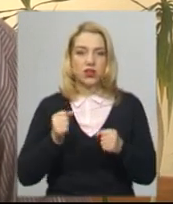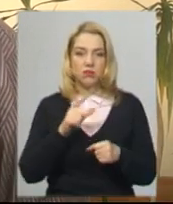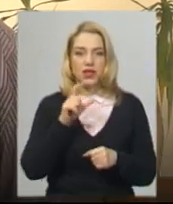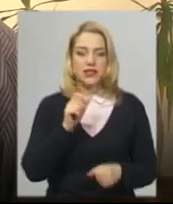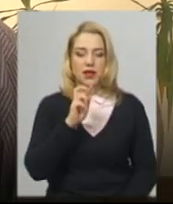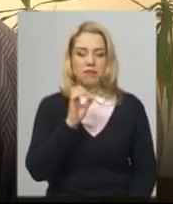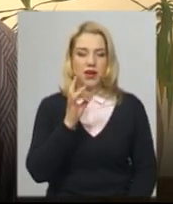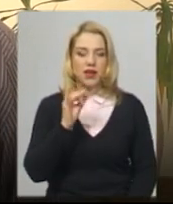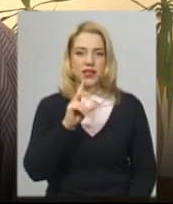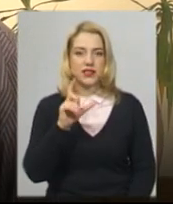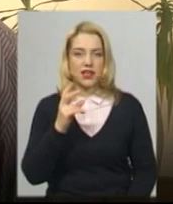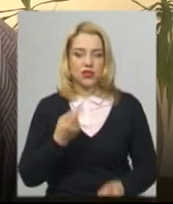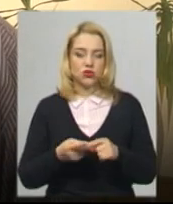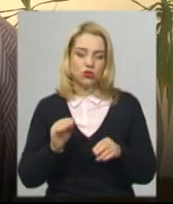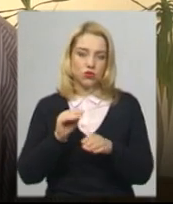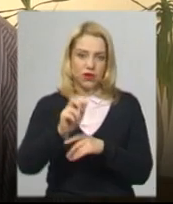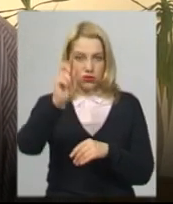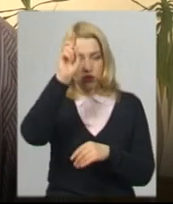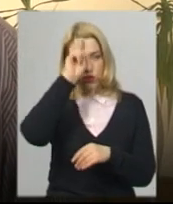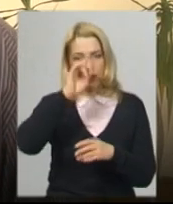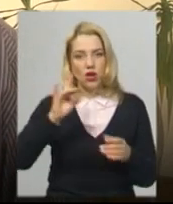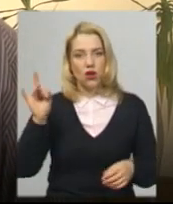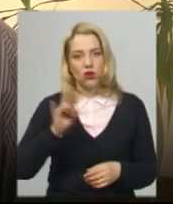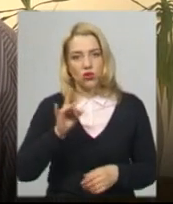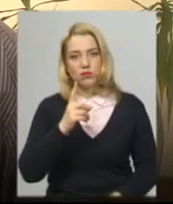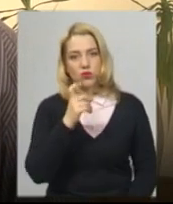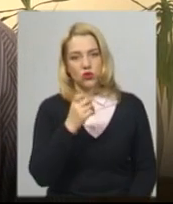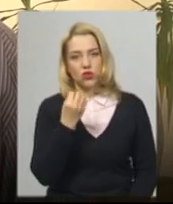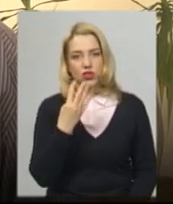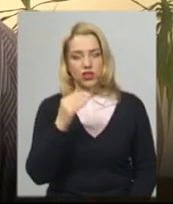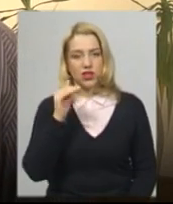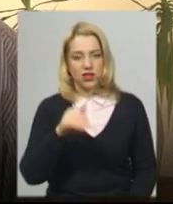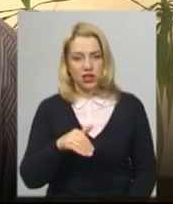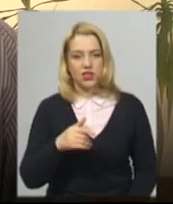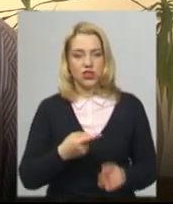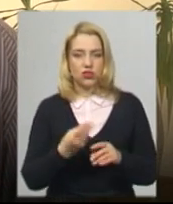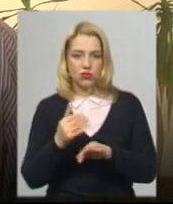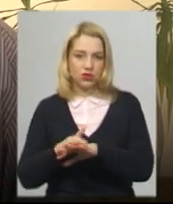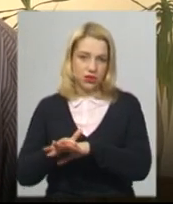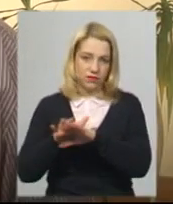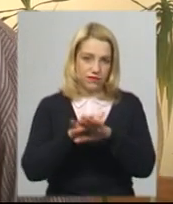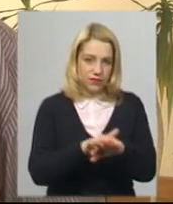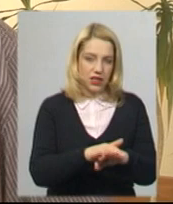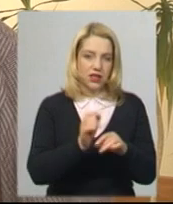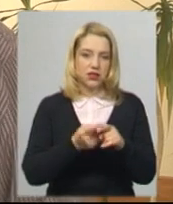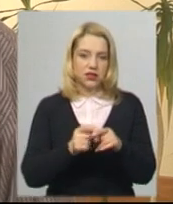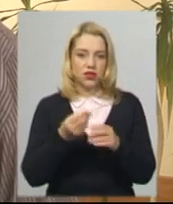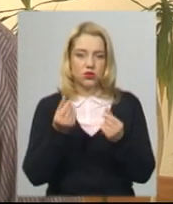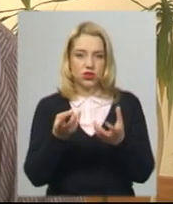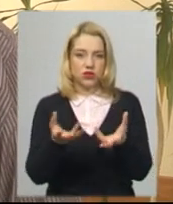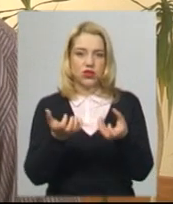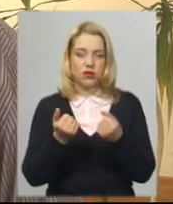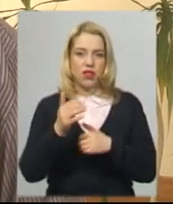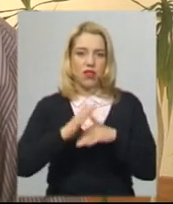березень місяць цю надбавку державну в розмірі 114 тисяч надійшли ці кошти. Вони вже отримані на руки